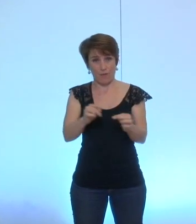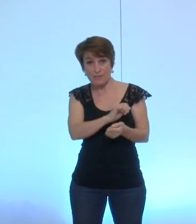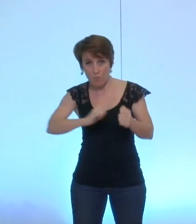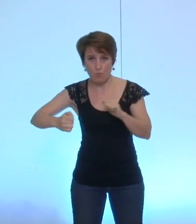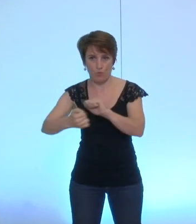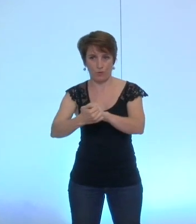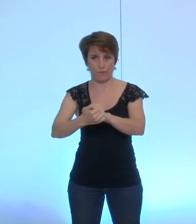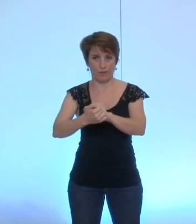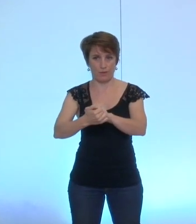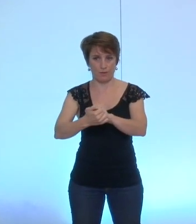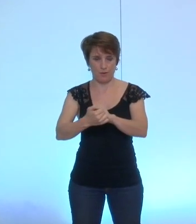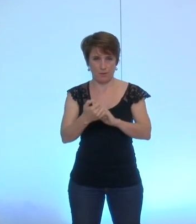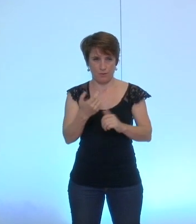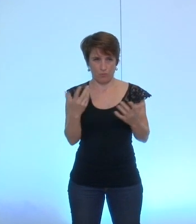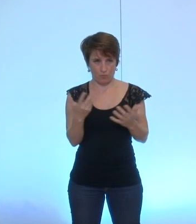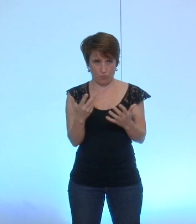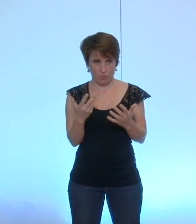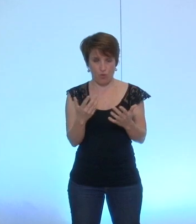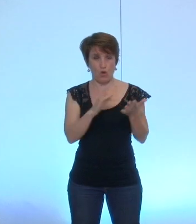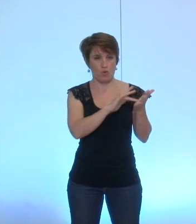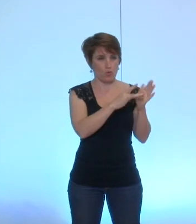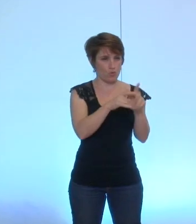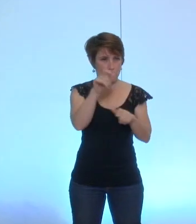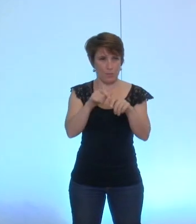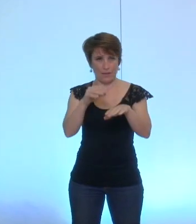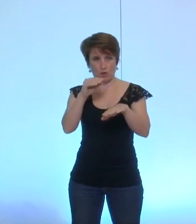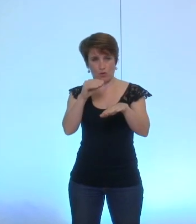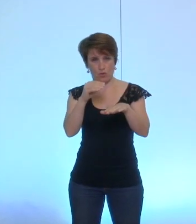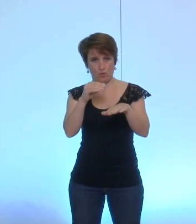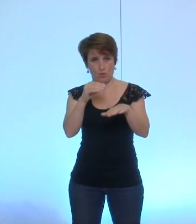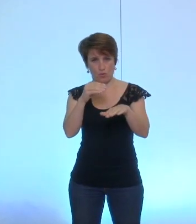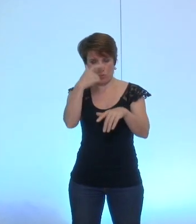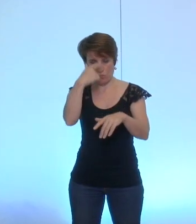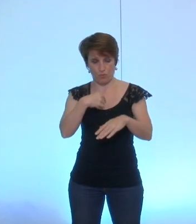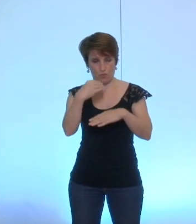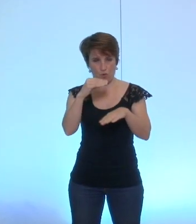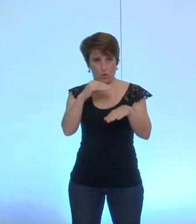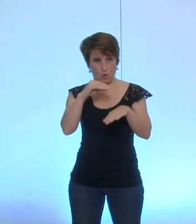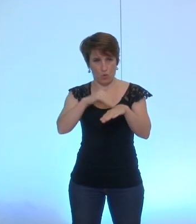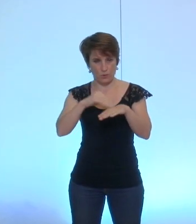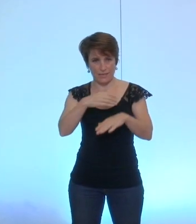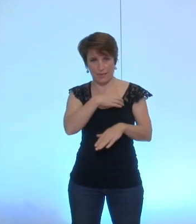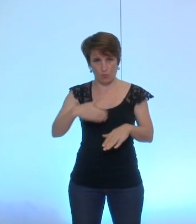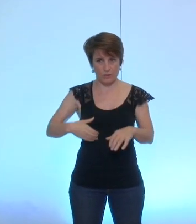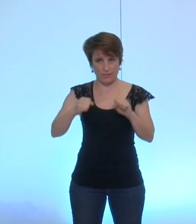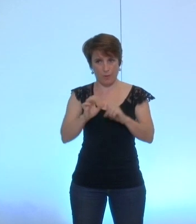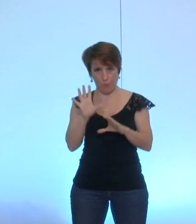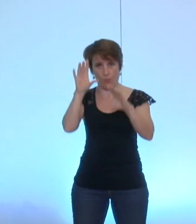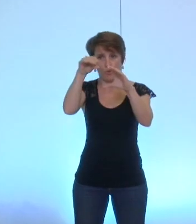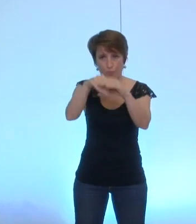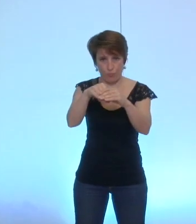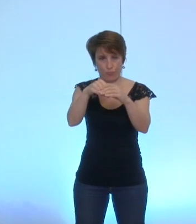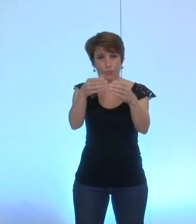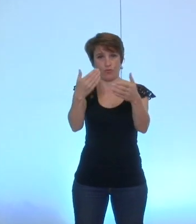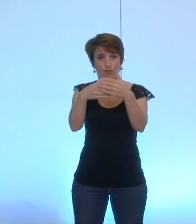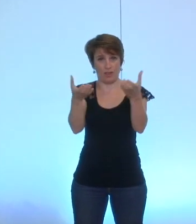de pouvoir permettre à tout conseiller municipal de siéger dans une commission simplement en ayant